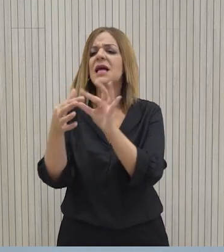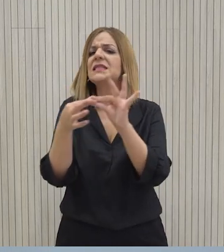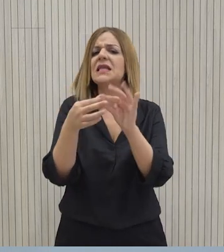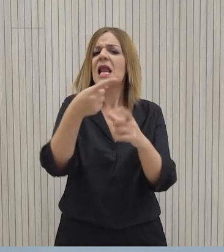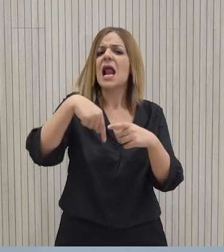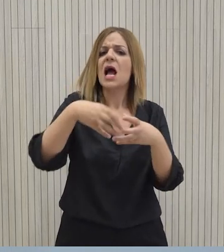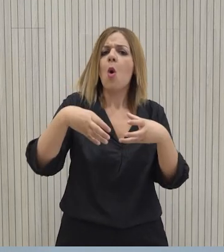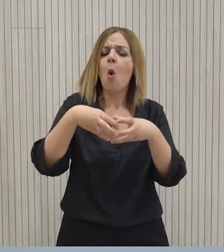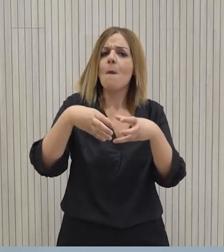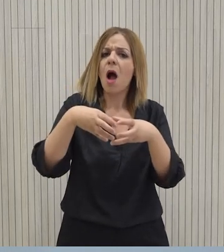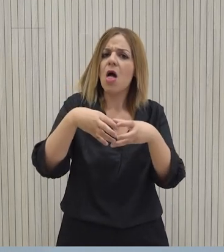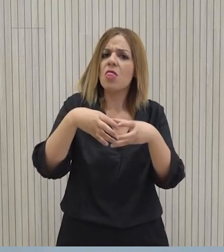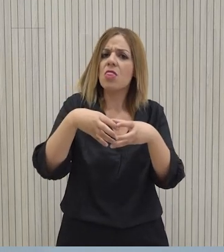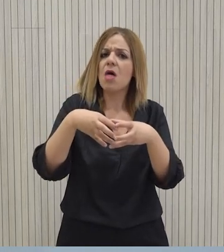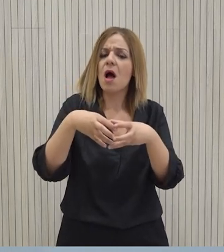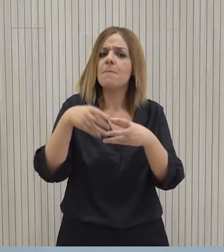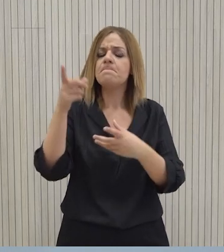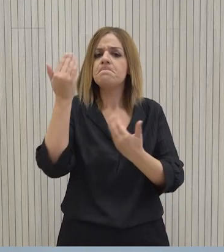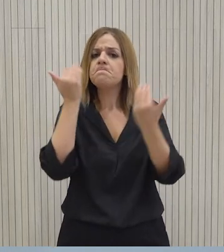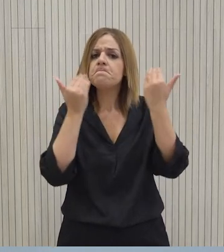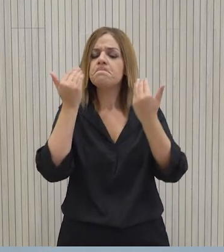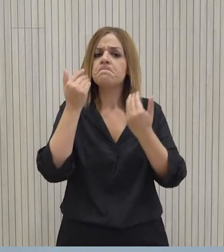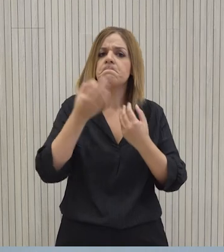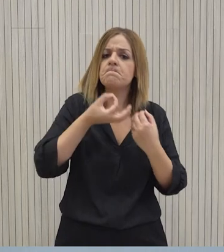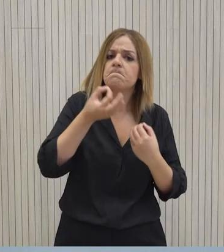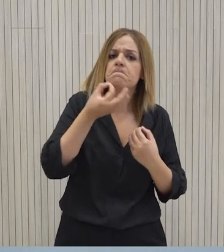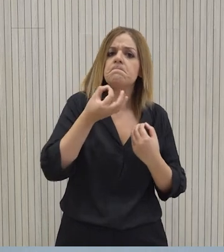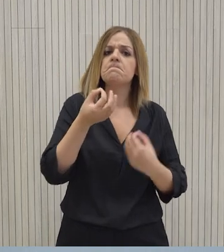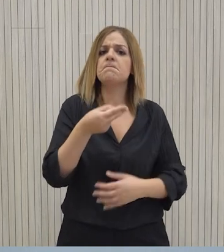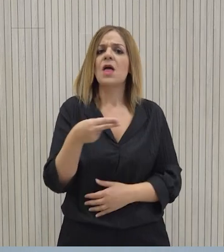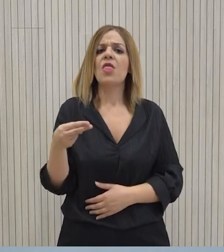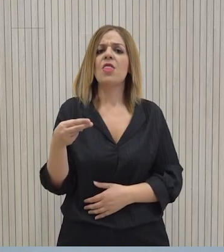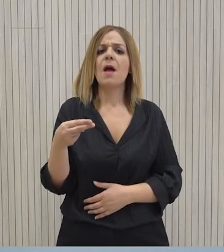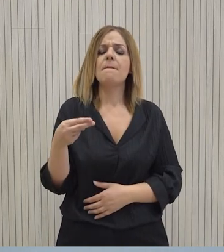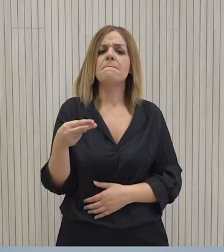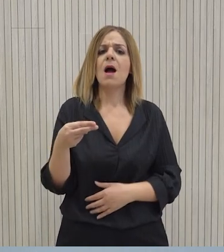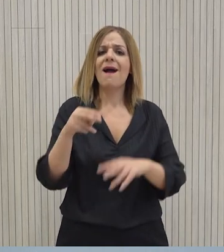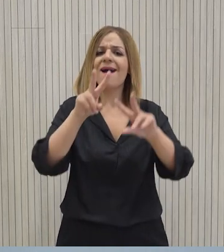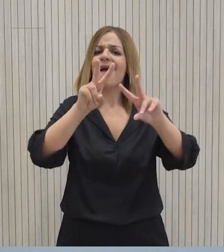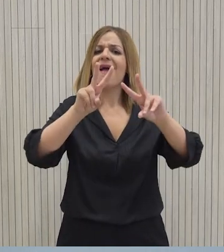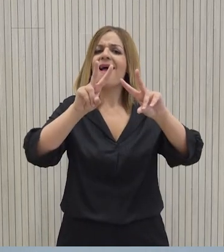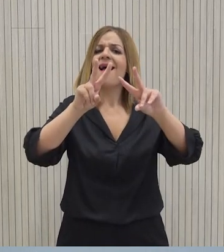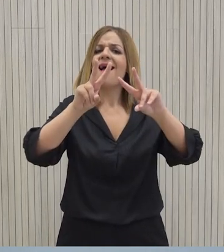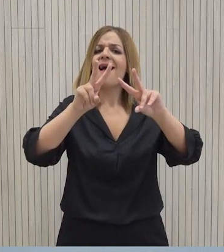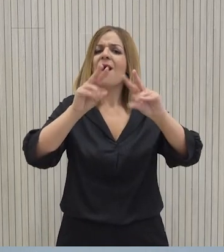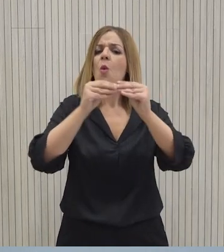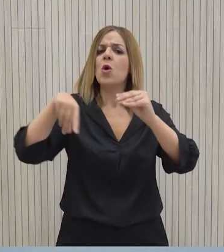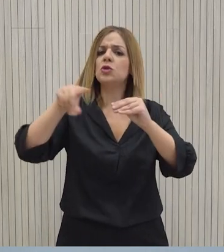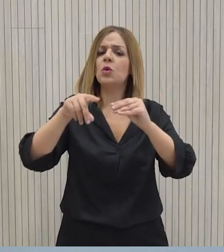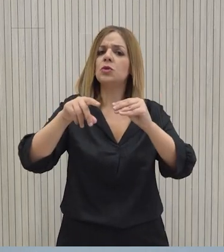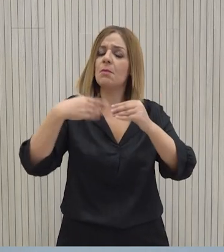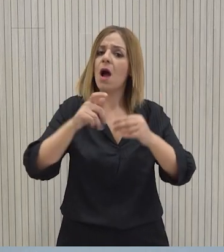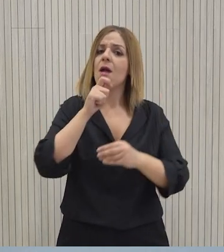μεγάλης, σας απασχόλησε η έρευνα κοινής γνώμης